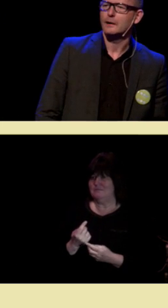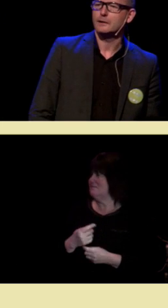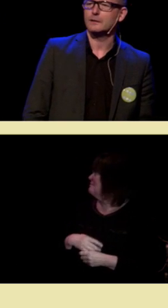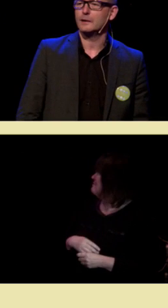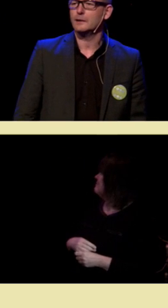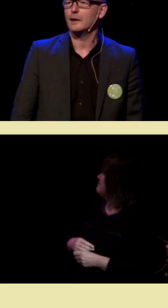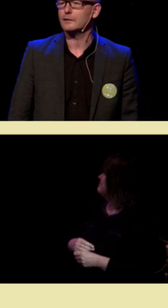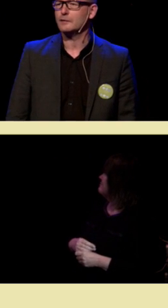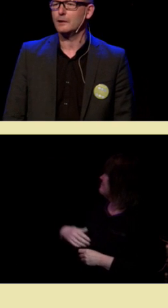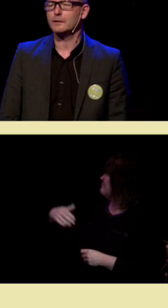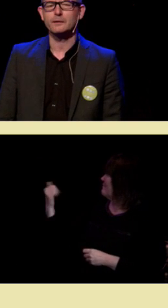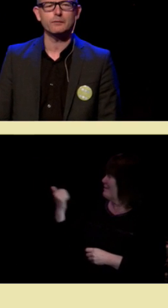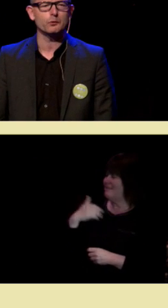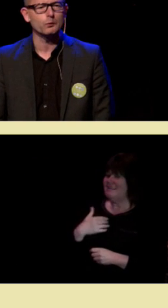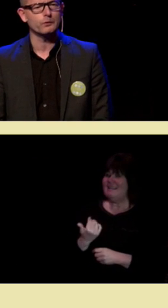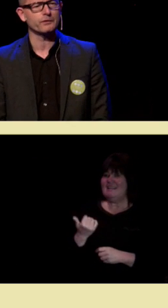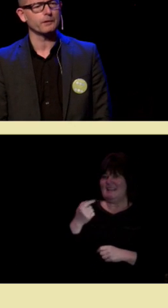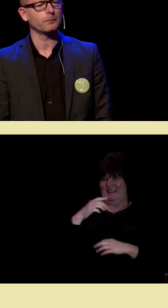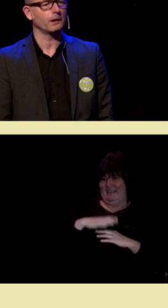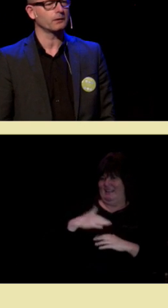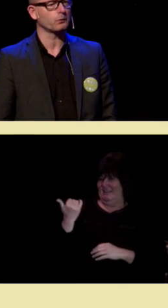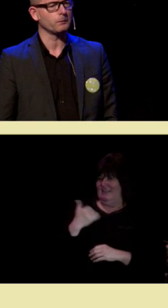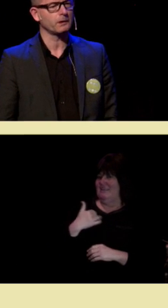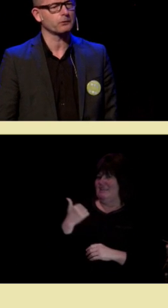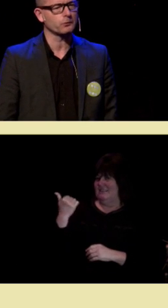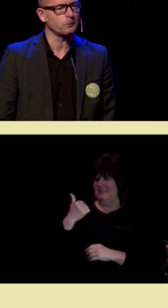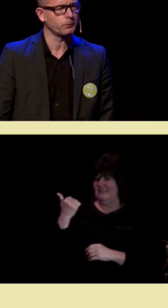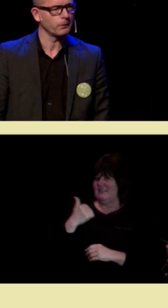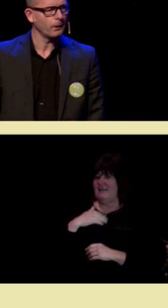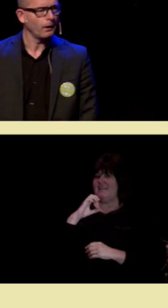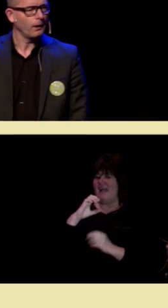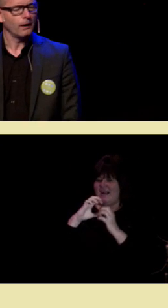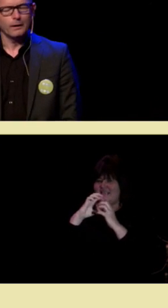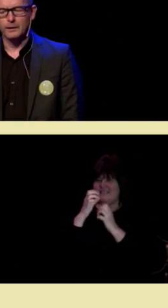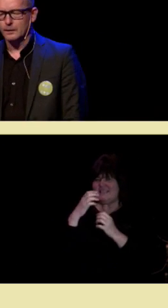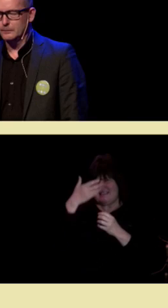her. Dette er en hjernecelle, et nevronsett med elektronmikroskop.